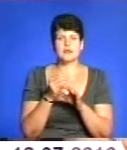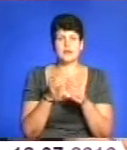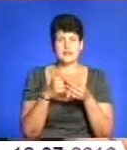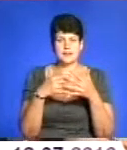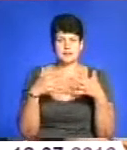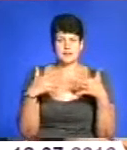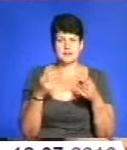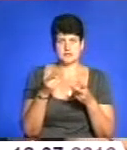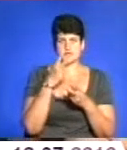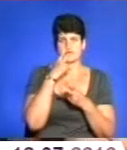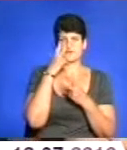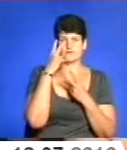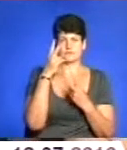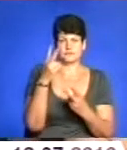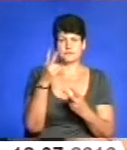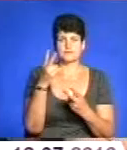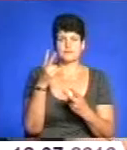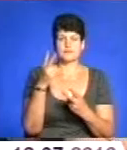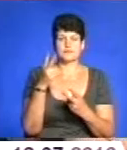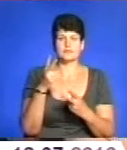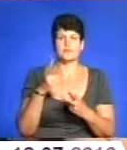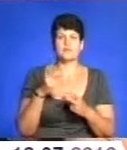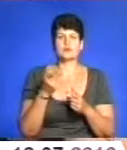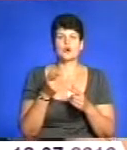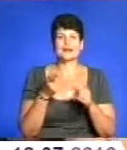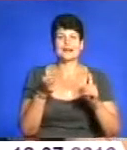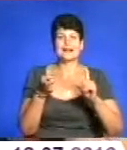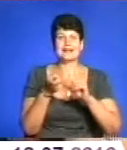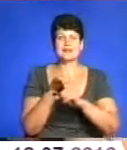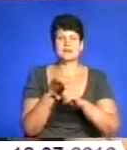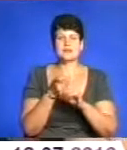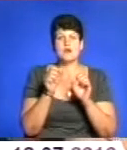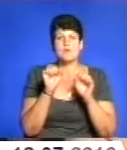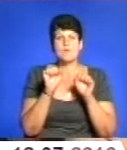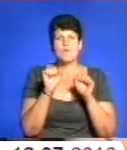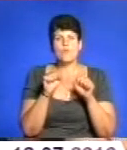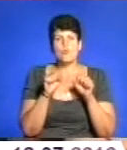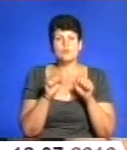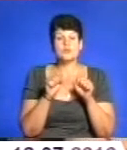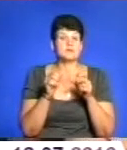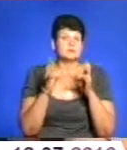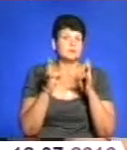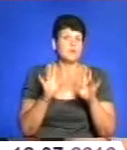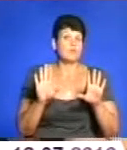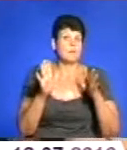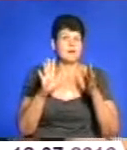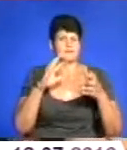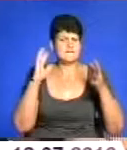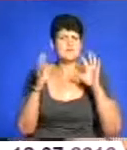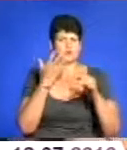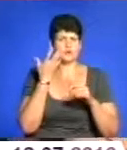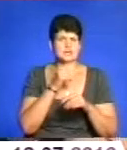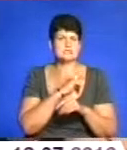кидаються у віщі, бо ненадійне відкріплення і воно може десь якийський критичний момент, яка збуря чи ще щось,